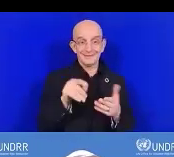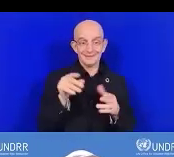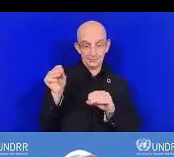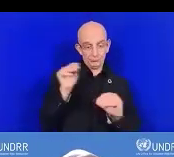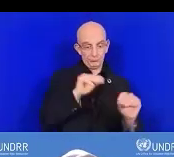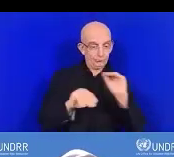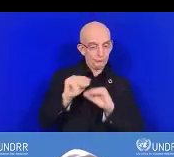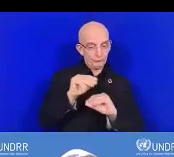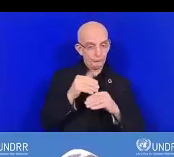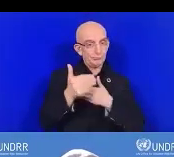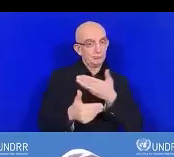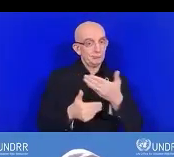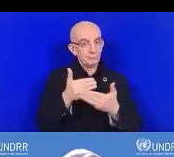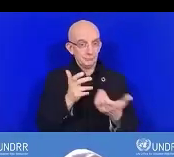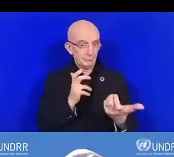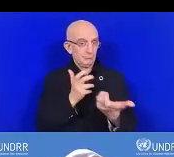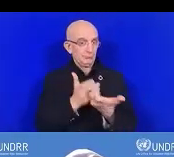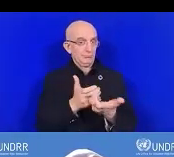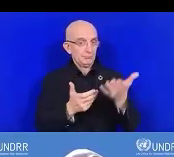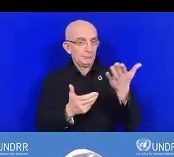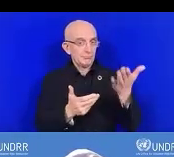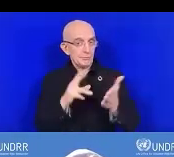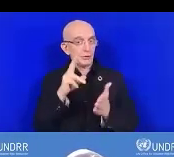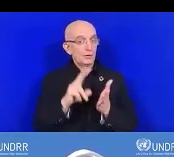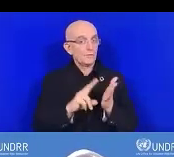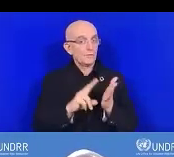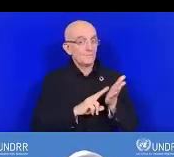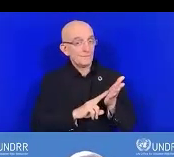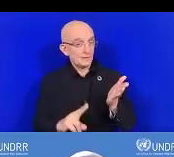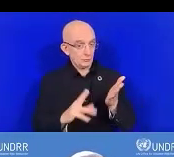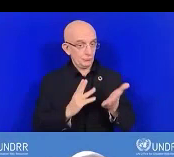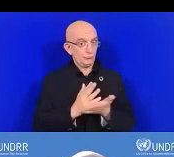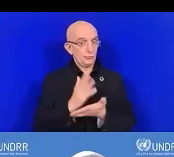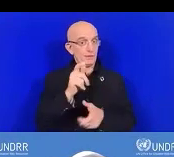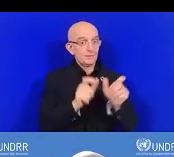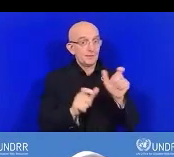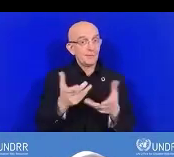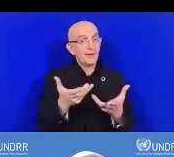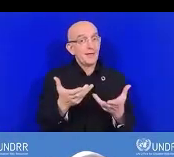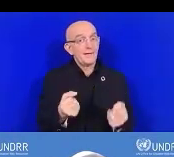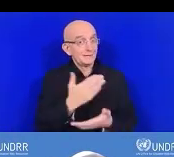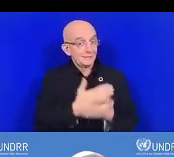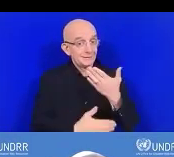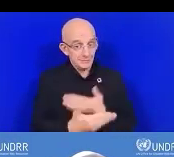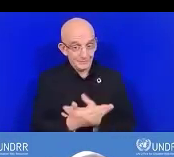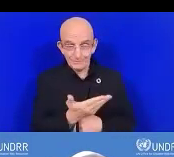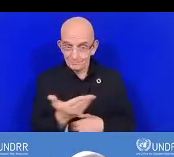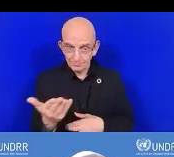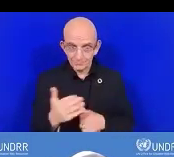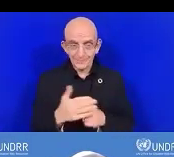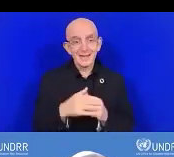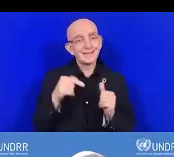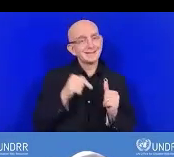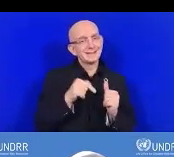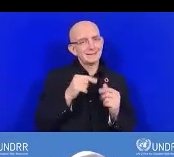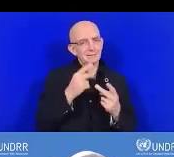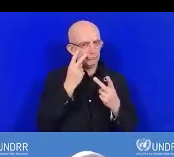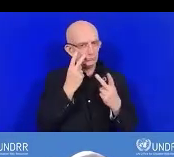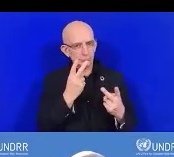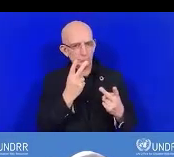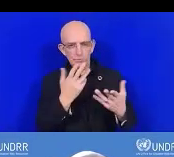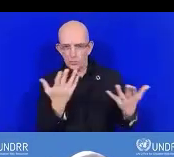principes transversaux, une participation significative et l'accessibilité.